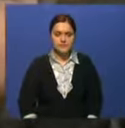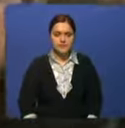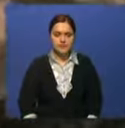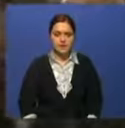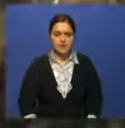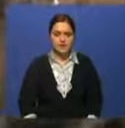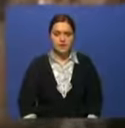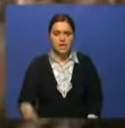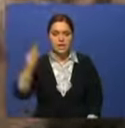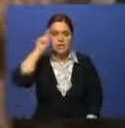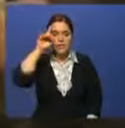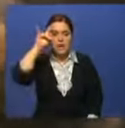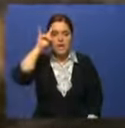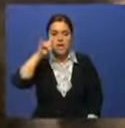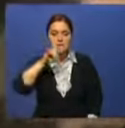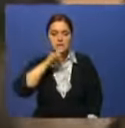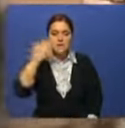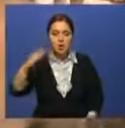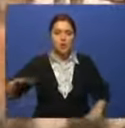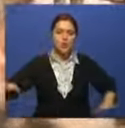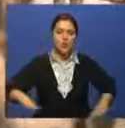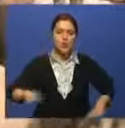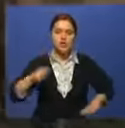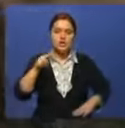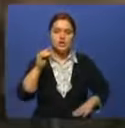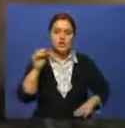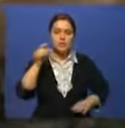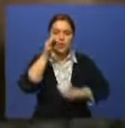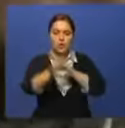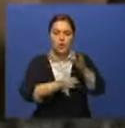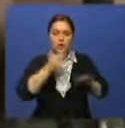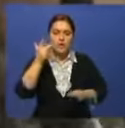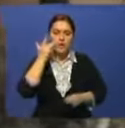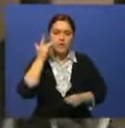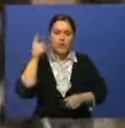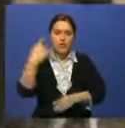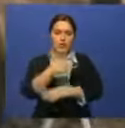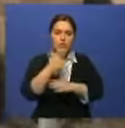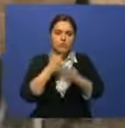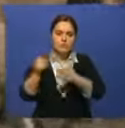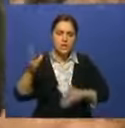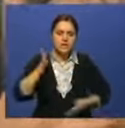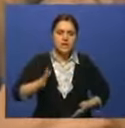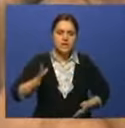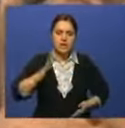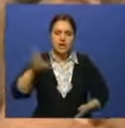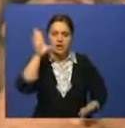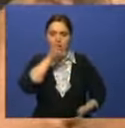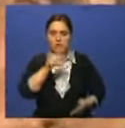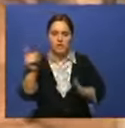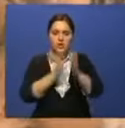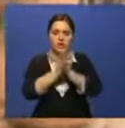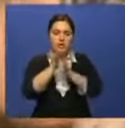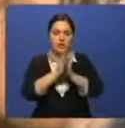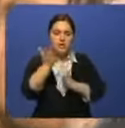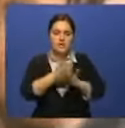Знаменитая казахская порода джабе. Эти лошади круглый год находятся на пастбищном содержании. Они терпеливы и крайне выносливы. Выращивать их